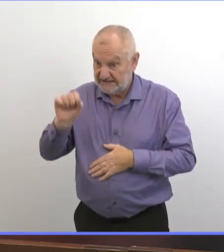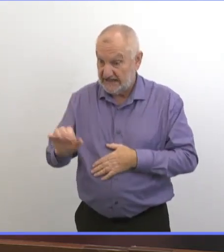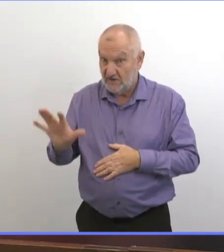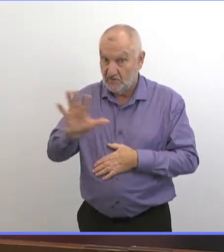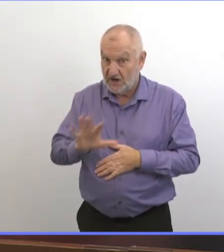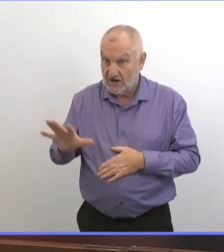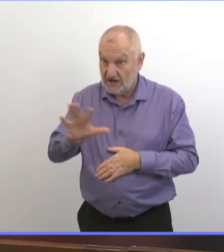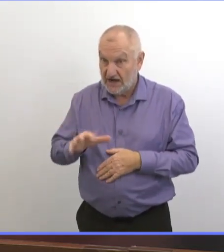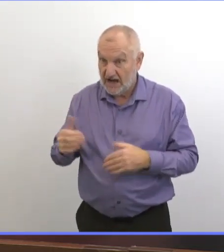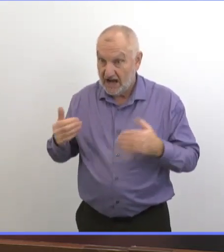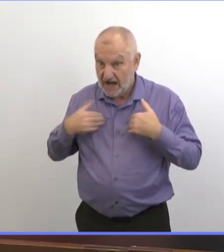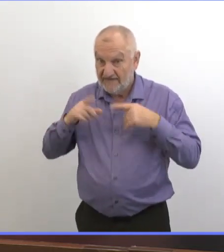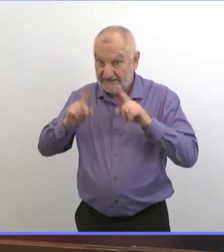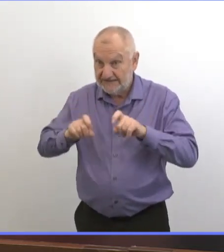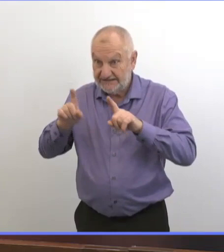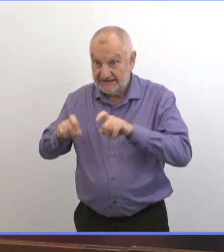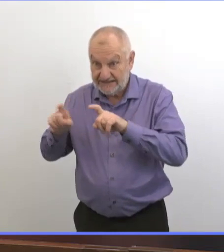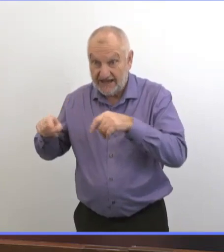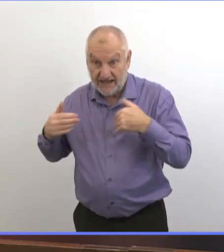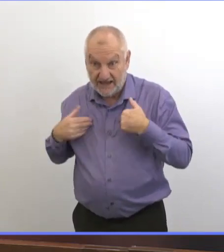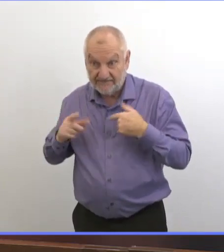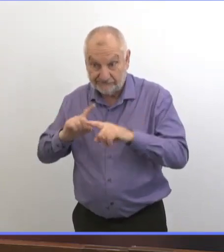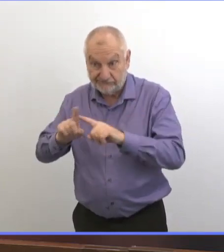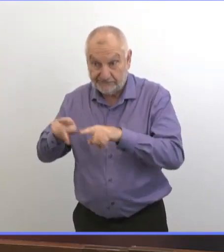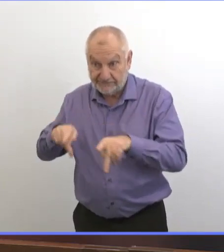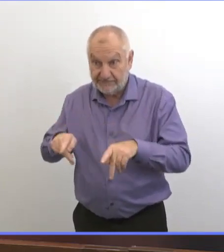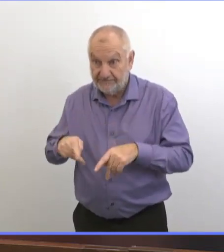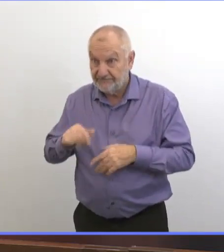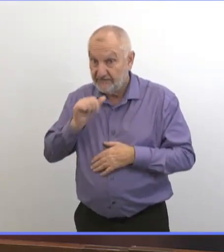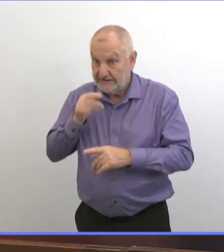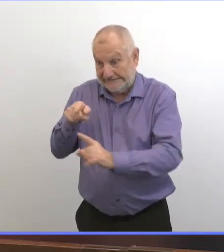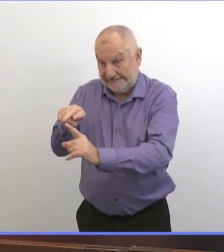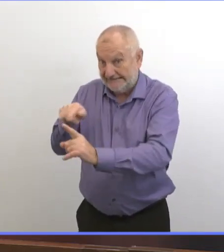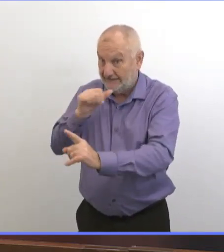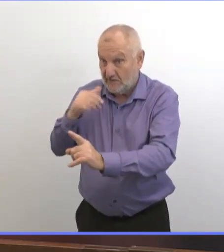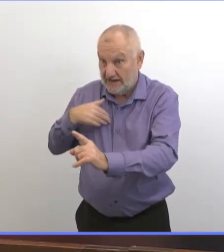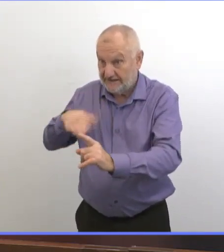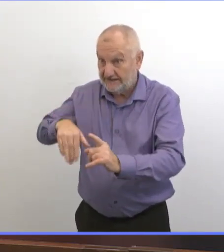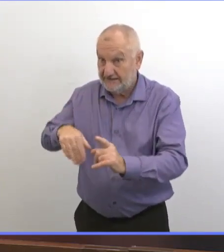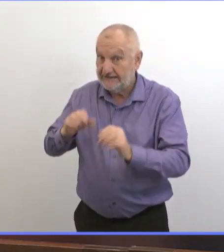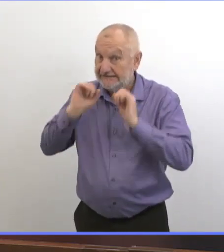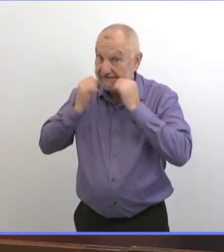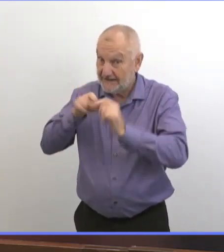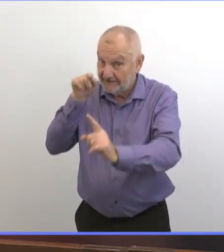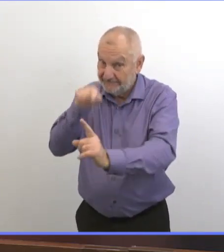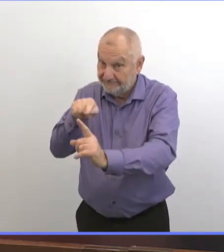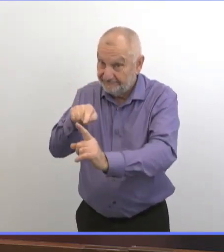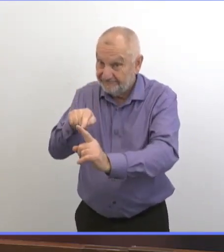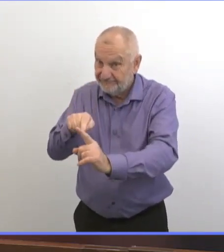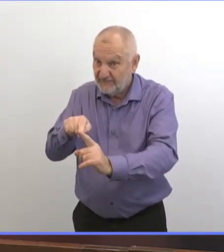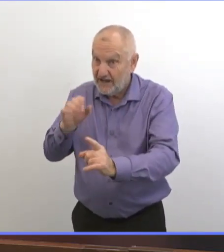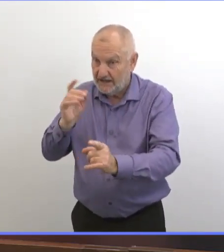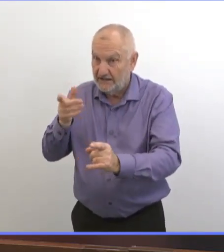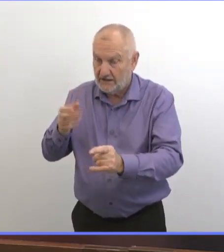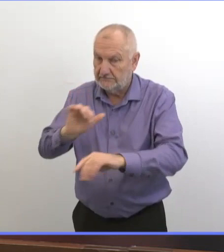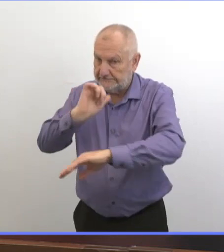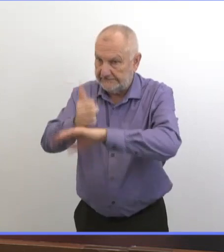des capacités de dépistage qui ne sont pas utilisées. Et à Steinbach, on veut vraiment